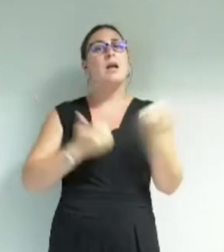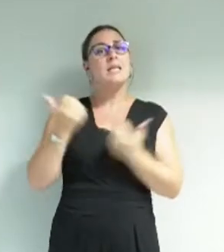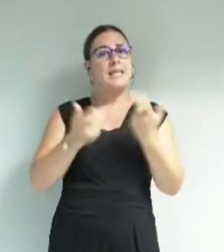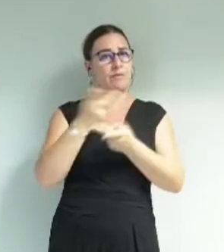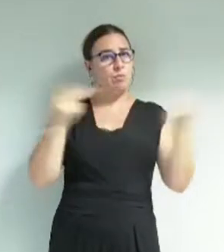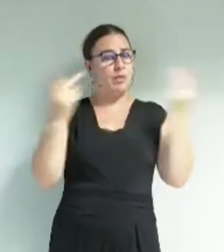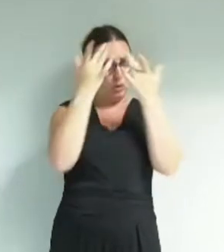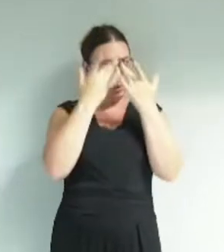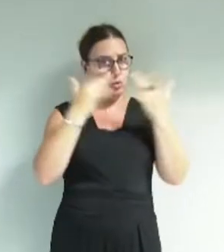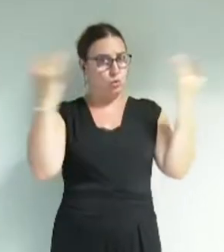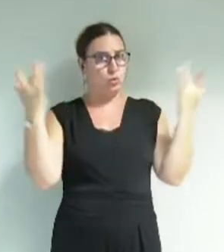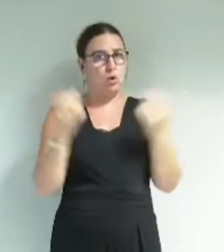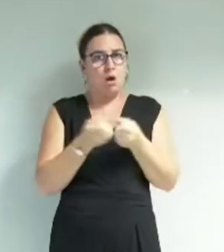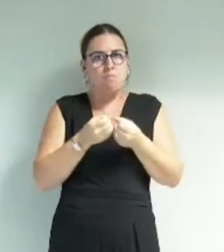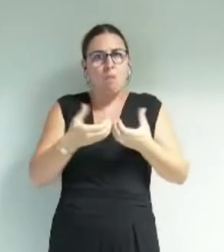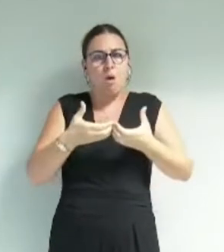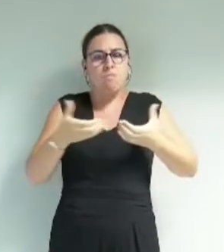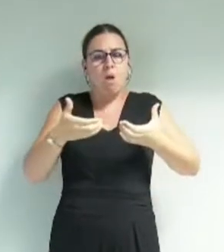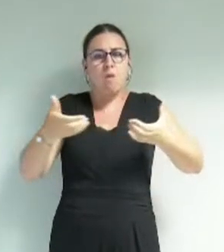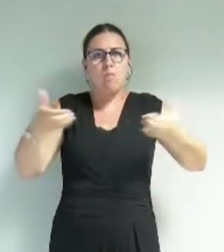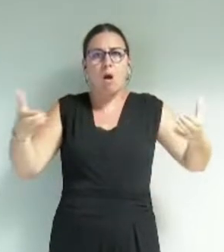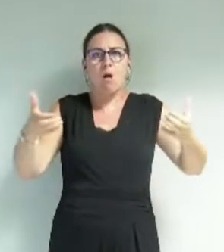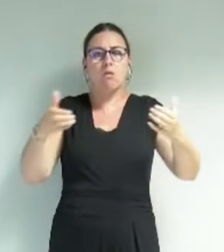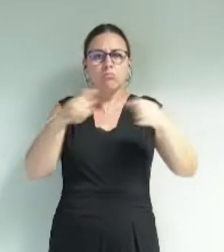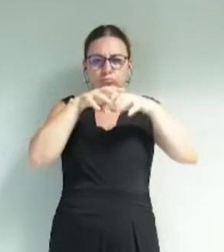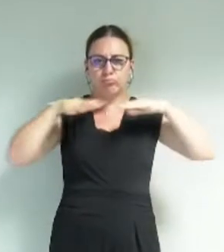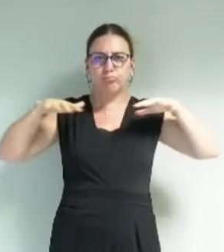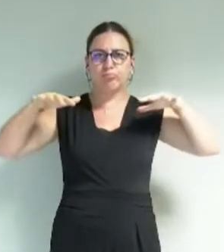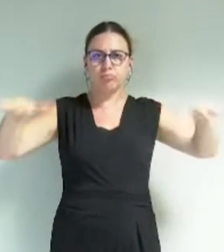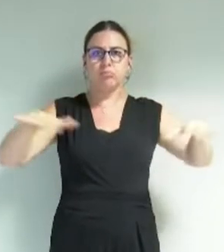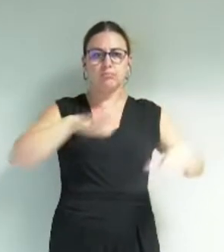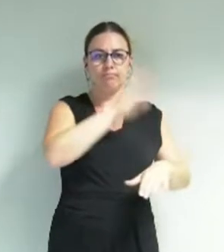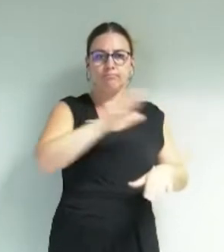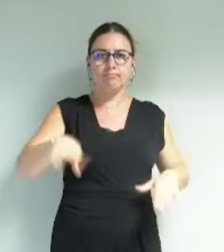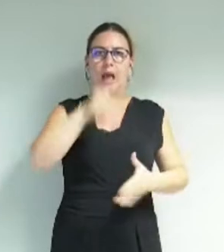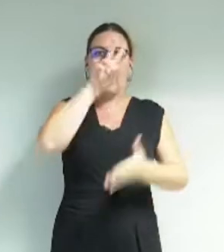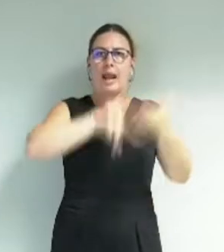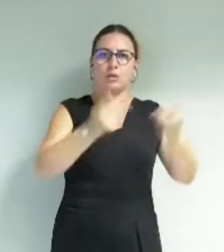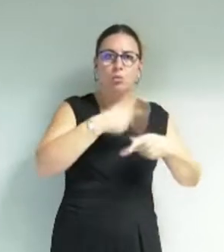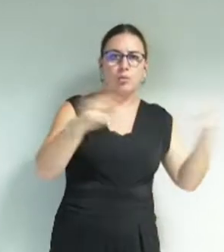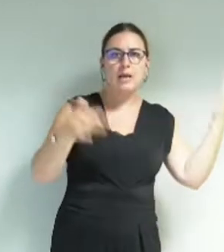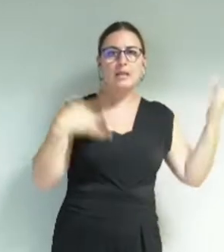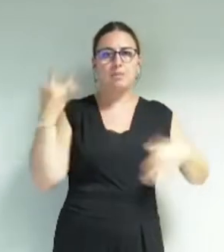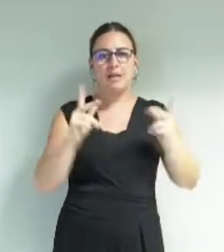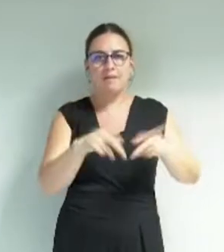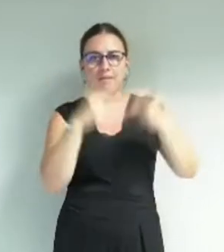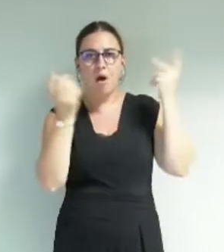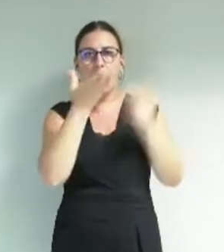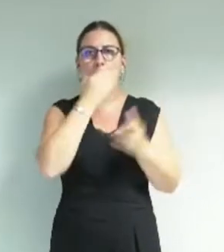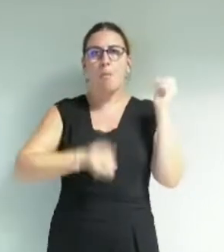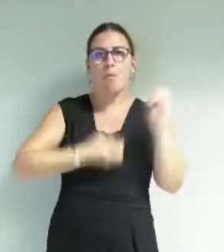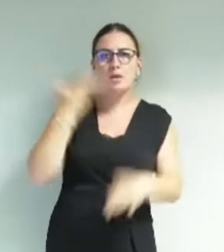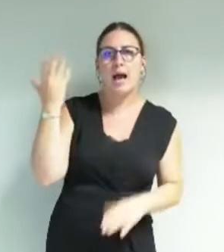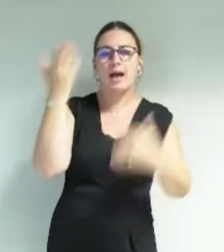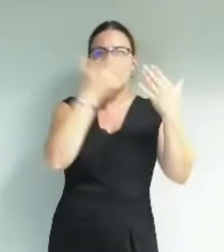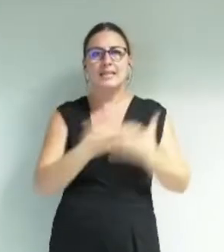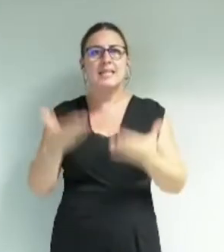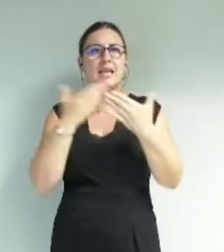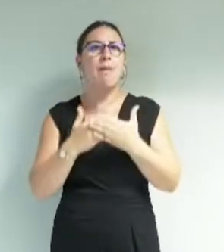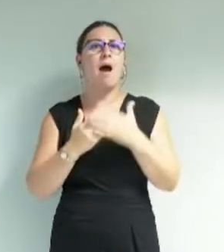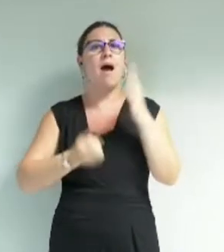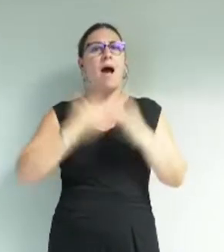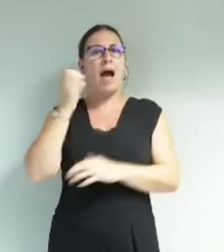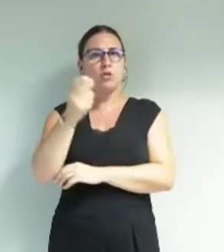se déploie ainsi dans l'ensemble des champs. Lecture publique, spectacles vivants, beaux-arts, cinéma, arts numériques et